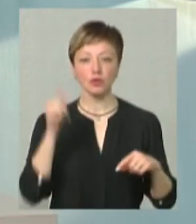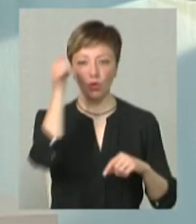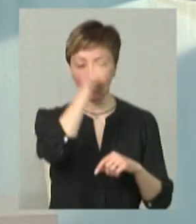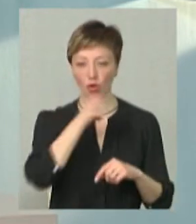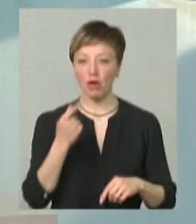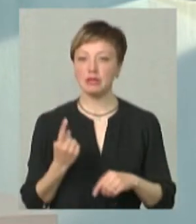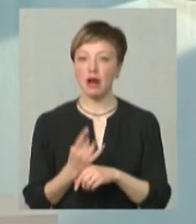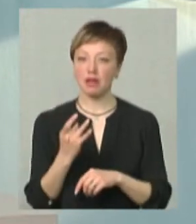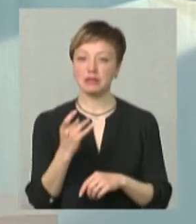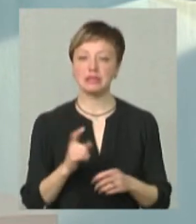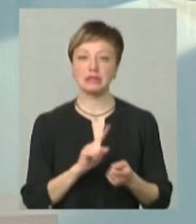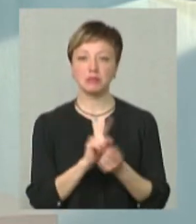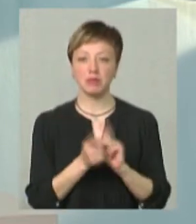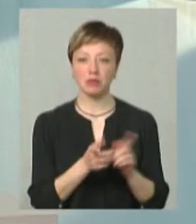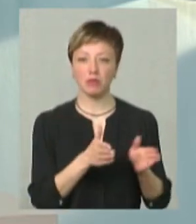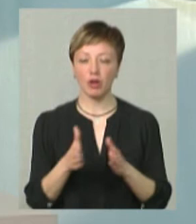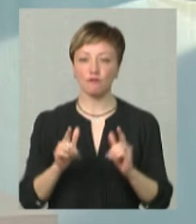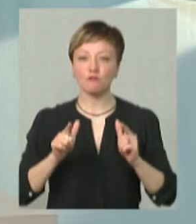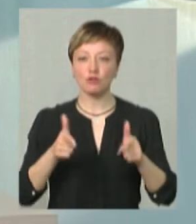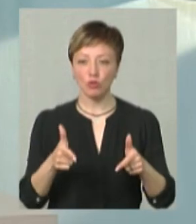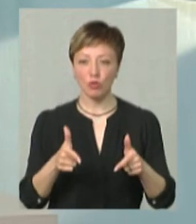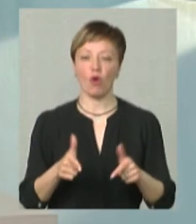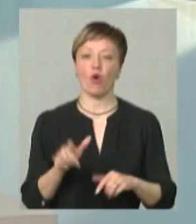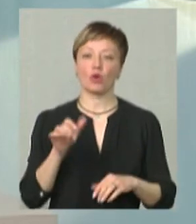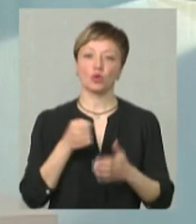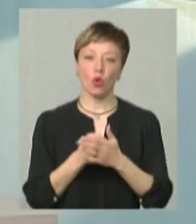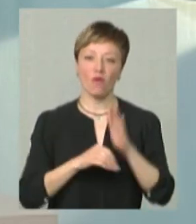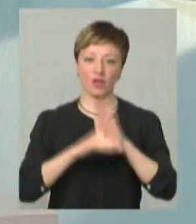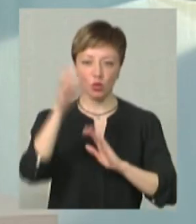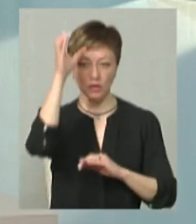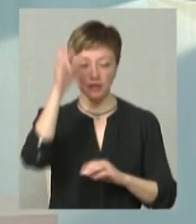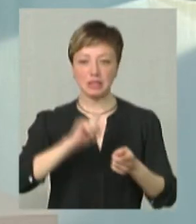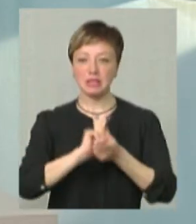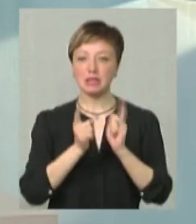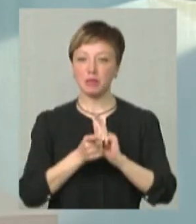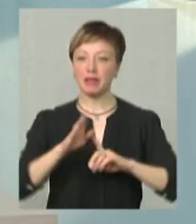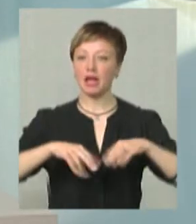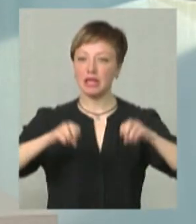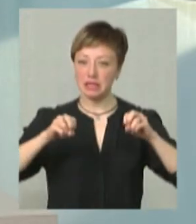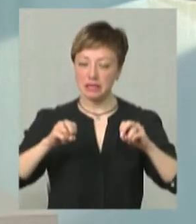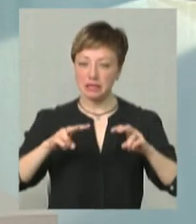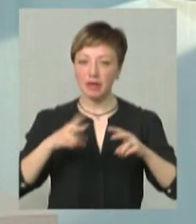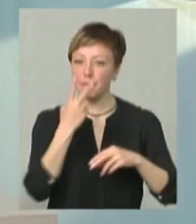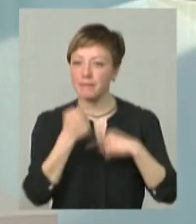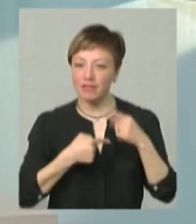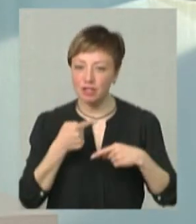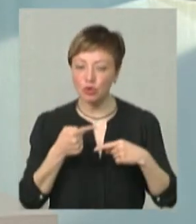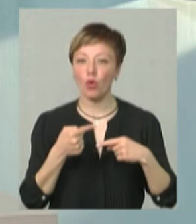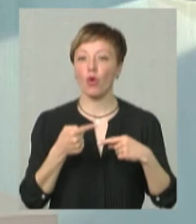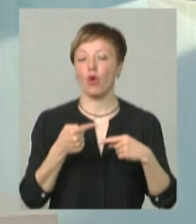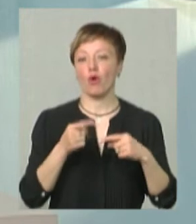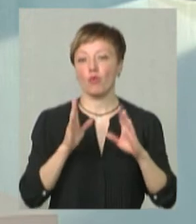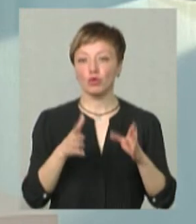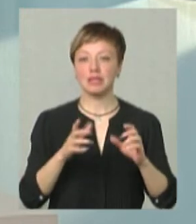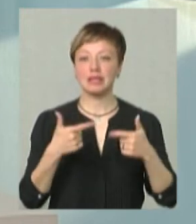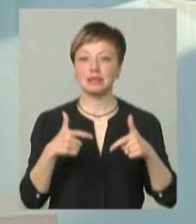одноразово змінено алгоритм вступу до закладів вищої освіти. Замість традиційного ЗНО абітурієнти складатимуть національний